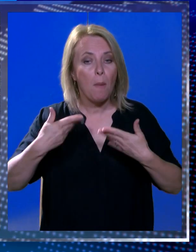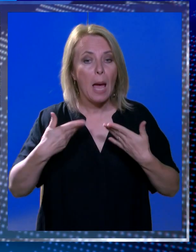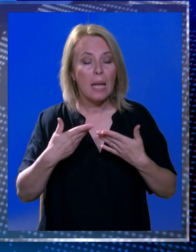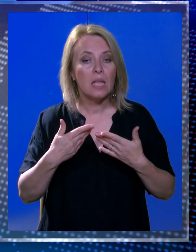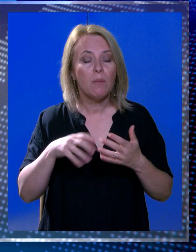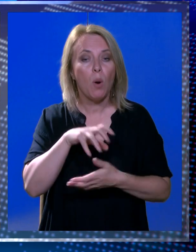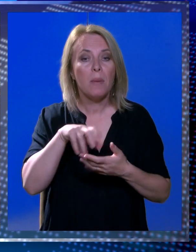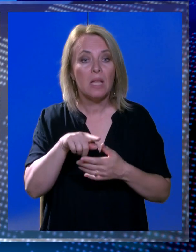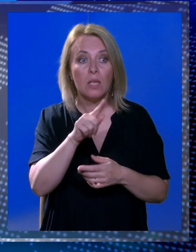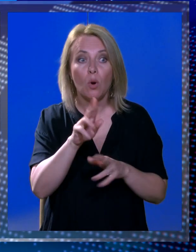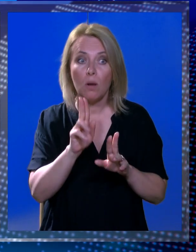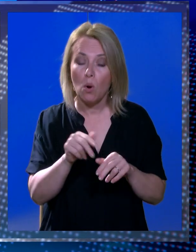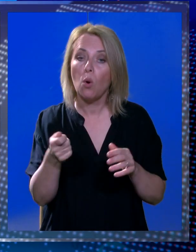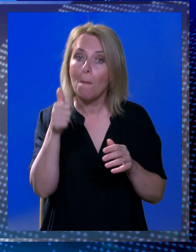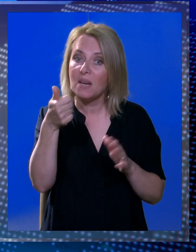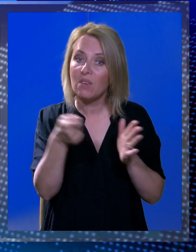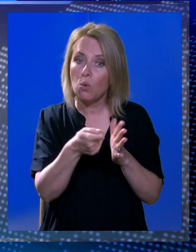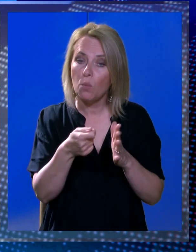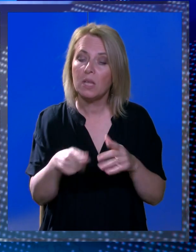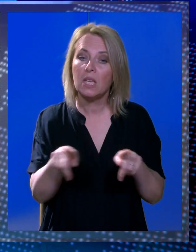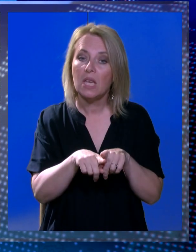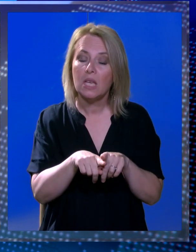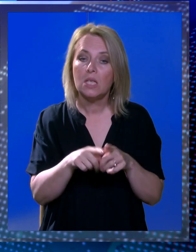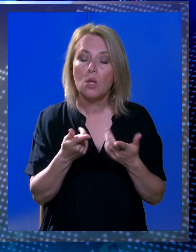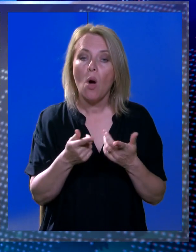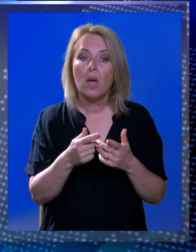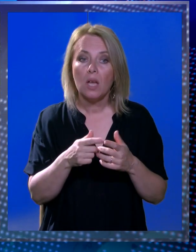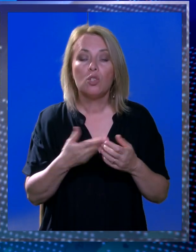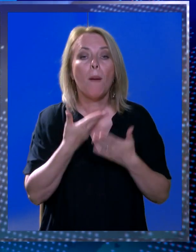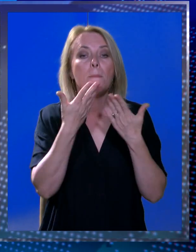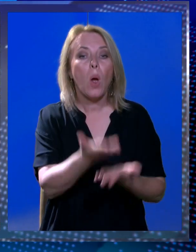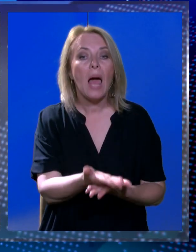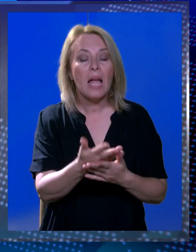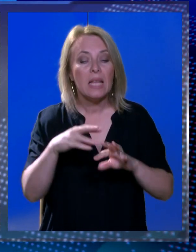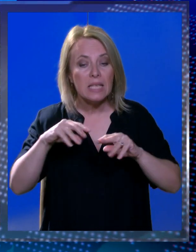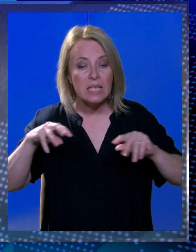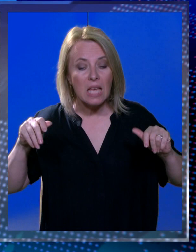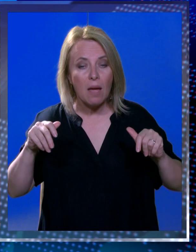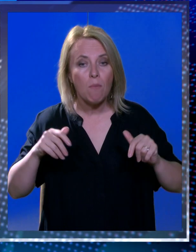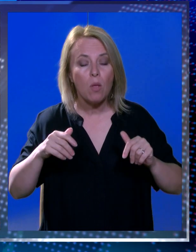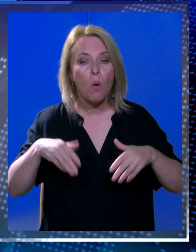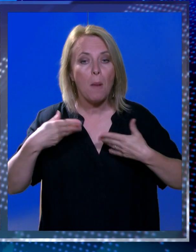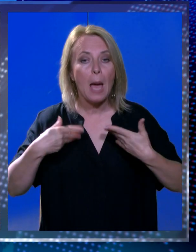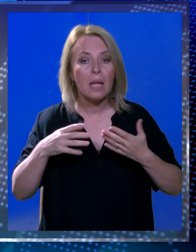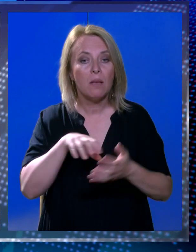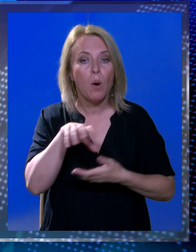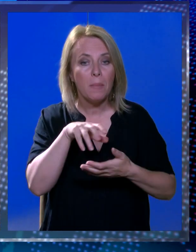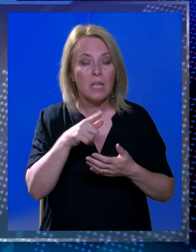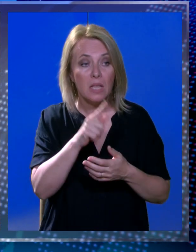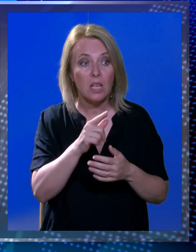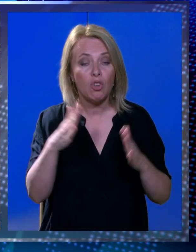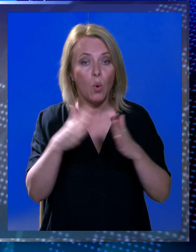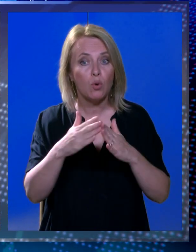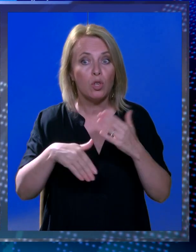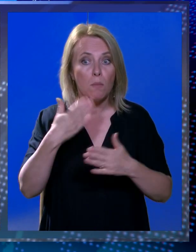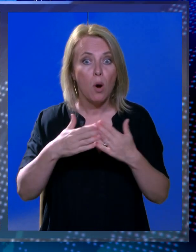pravo prvo otkupa. Kontradiktorna je neva da će poklanjati zemlju mladim obiteljima na podbrežju i ta zemlja i te kuće će